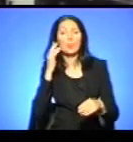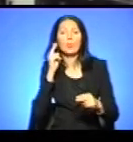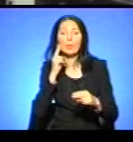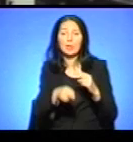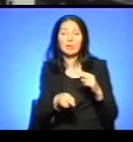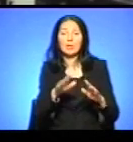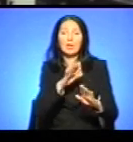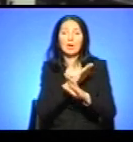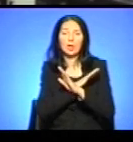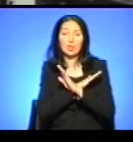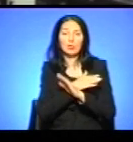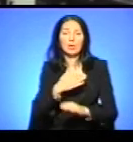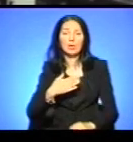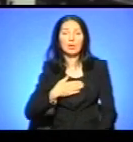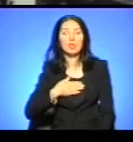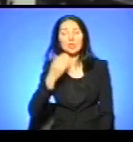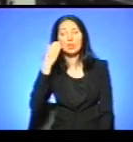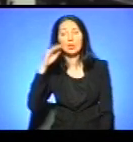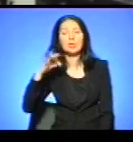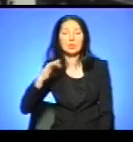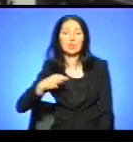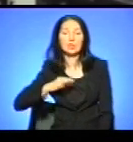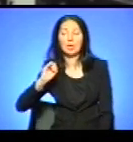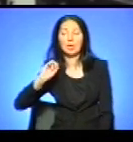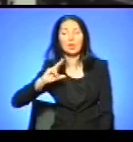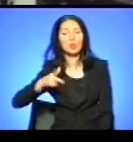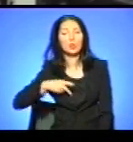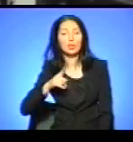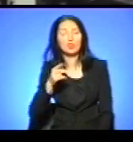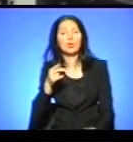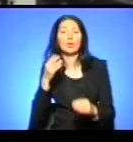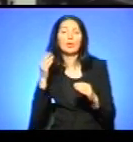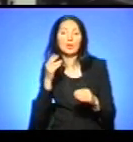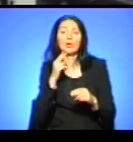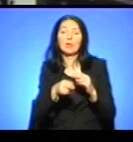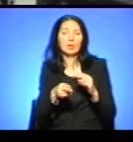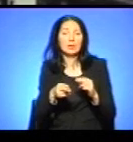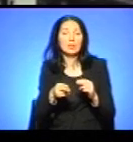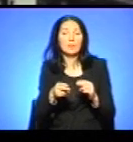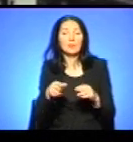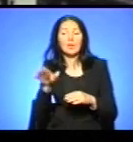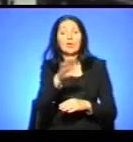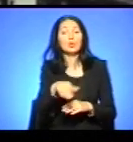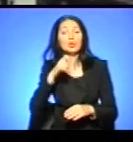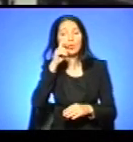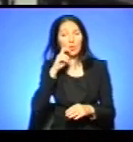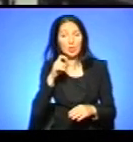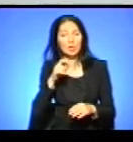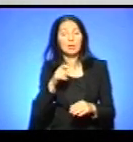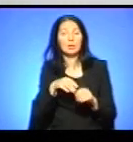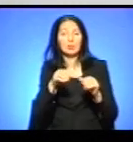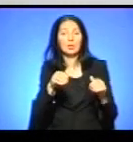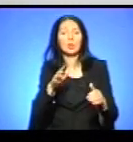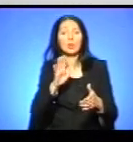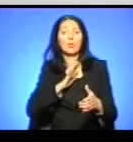гинути наші кращі сини і дочки, і щоб нарешті на території України, на українській землі запонував мир.